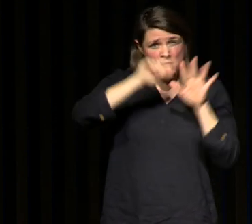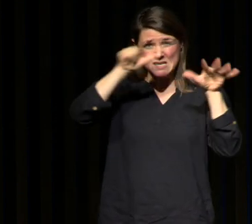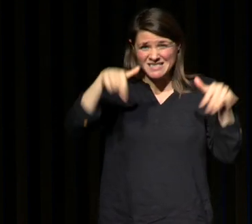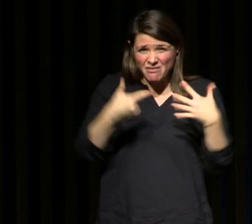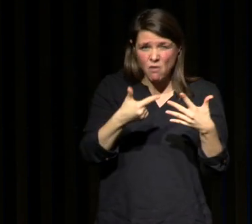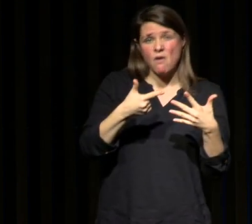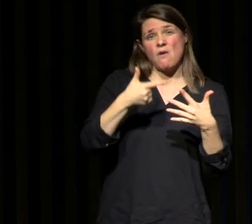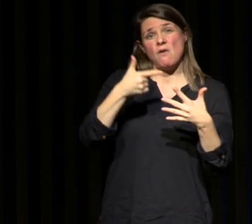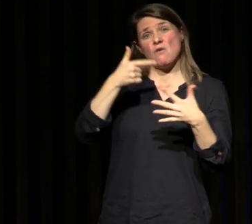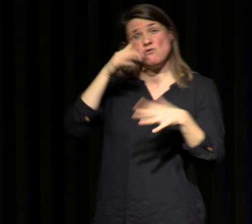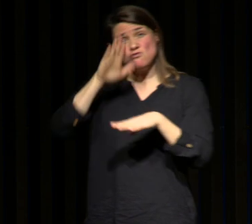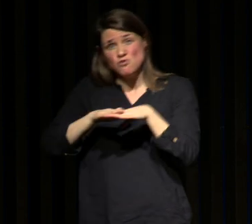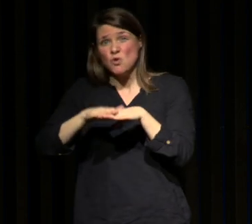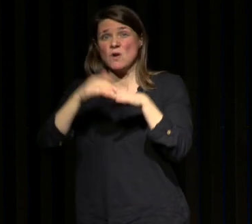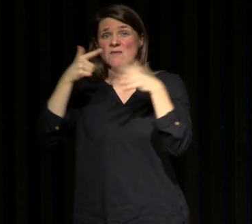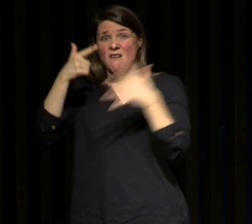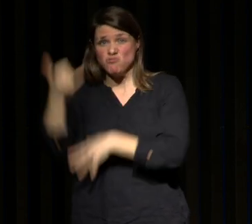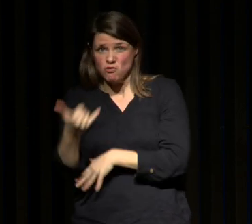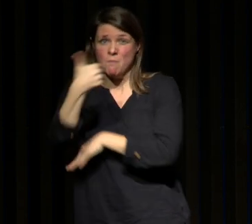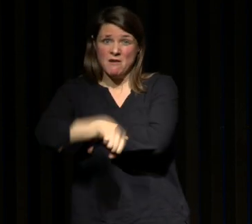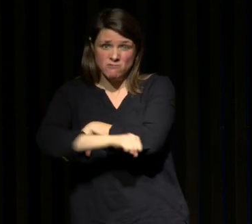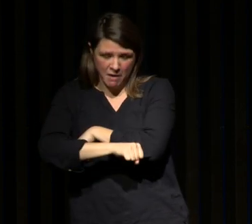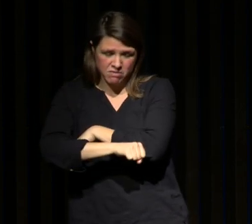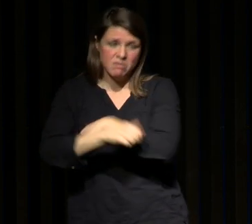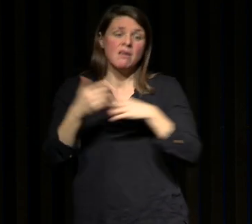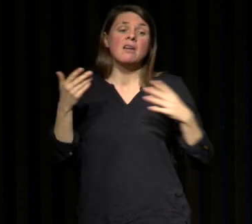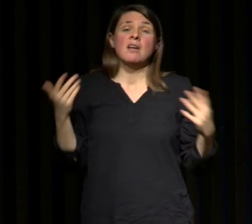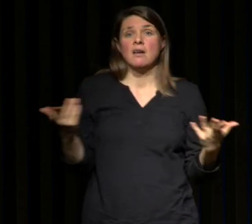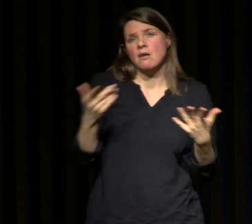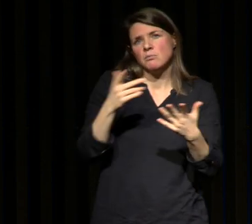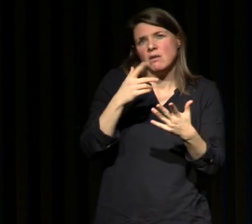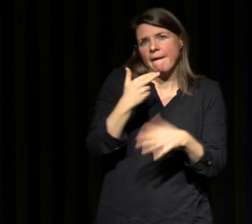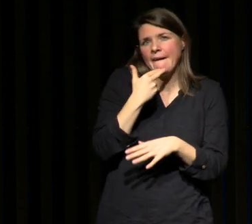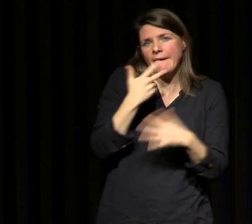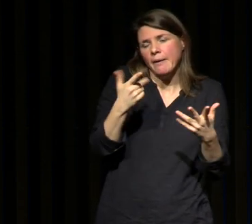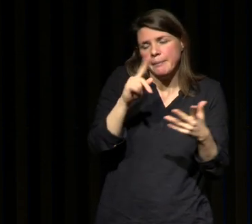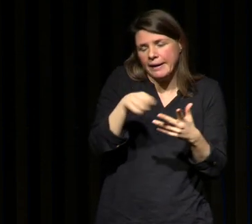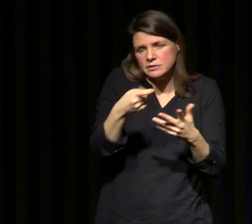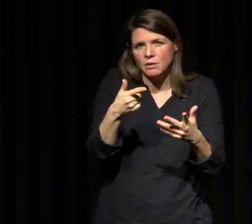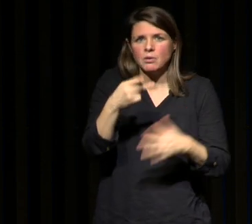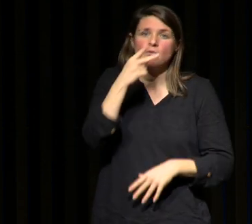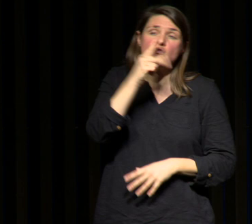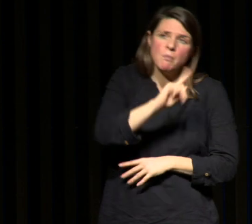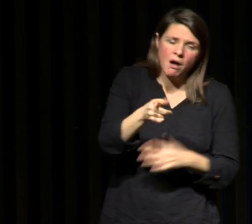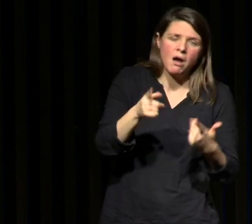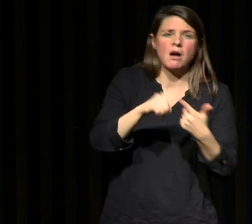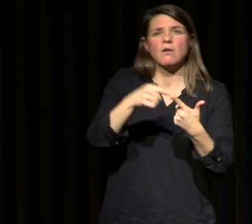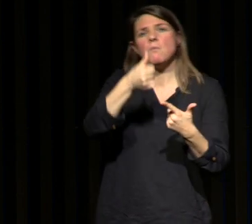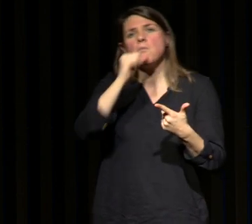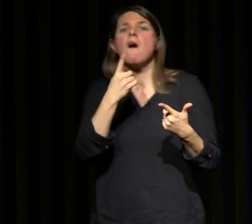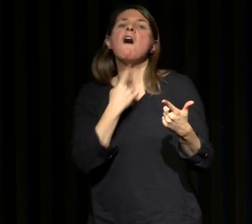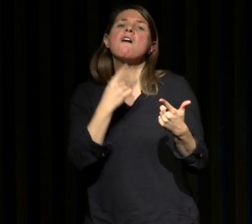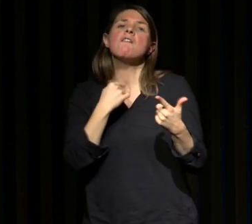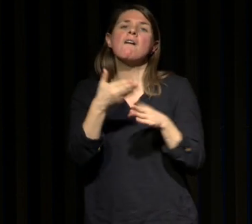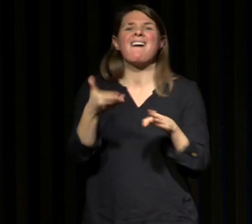par semaine la notion de qualité répond à des notions de bon sens comme par exemple ne fumez pas ne buvez pas d'alcool